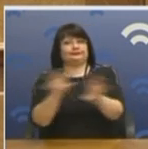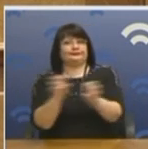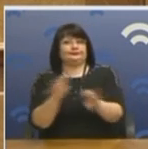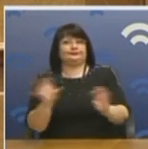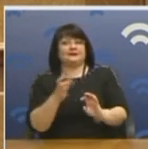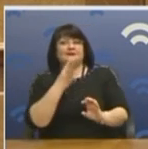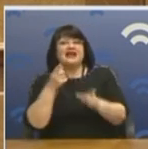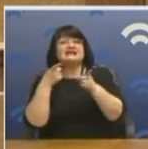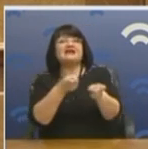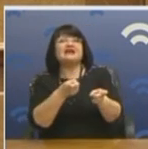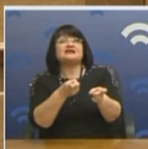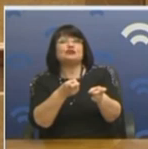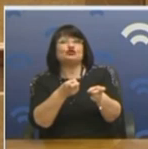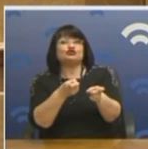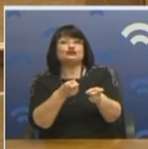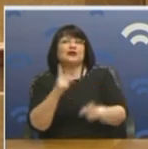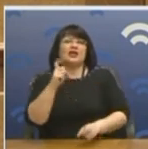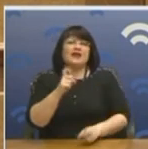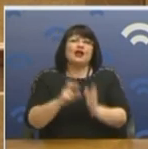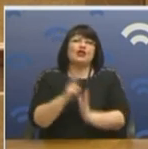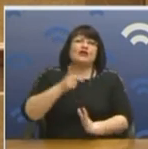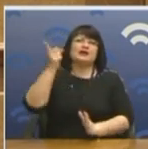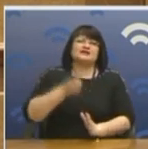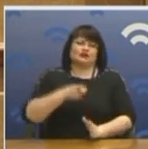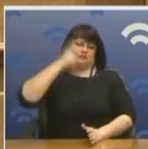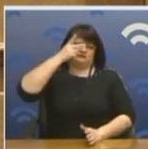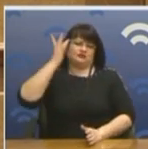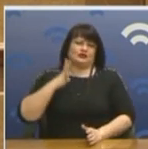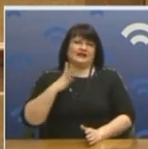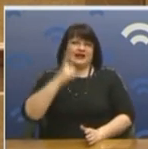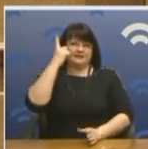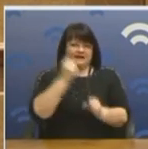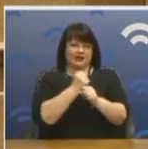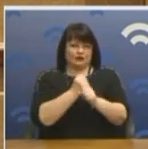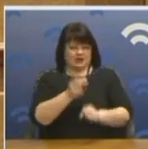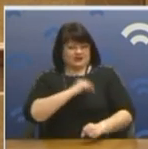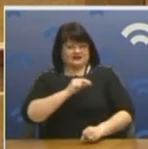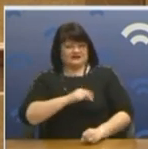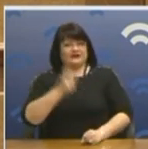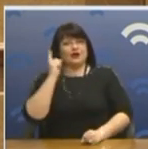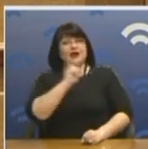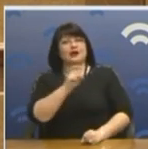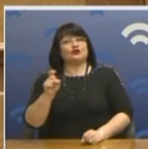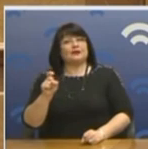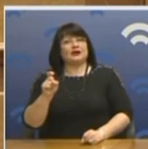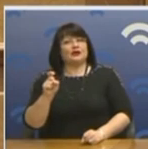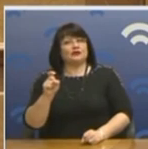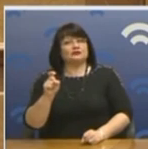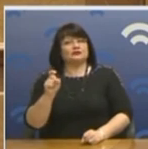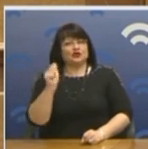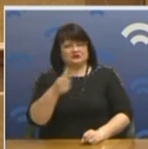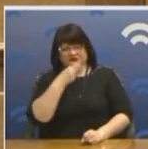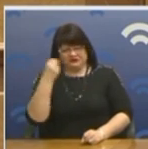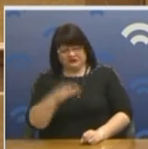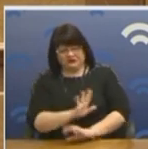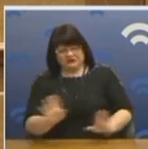Δεν θα πάει 3,6%. Μπορεί να πάρει και 10 και 12. Με μια δουλειά λοιπόν θα βγάλει η εταιρεία αυτή ένα εκατομμύριο ευρώ από πουθενά. Και δεν τρεπόμαστε λιγάκι.